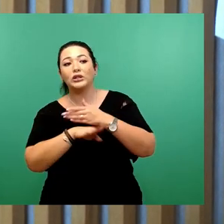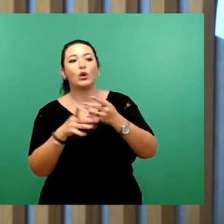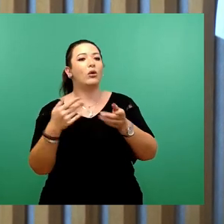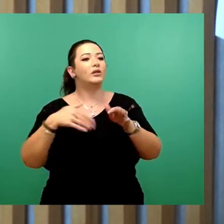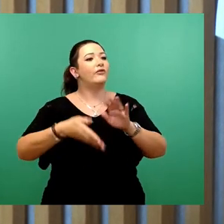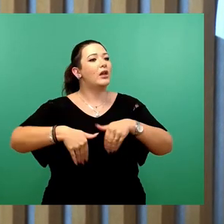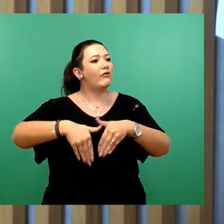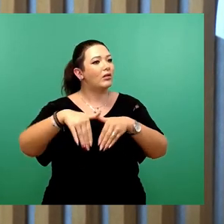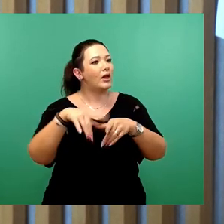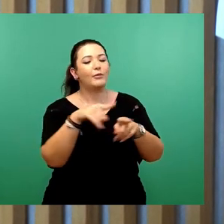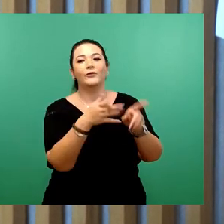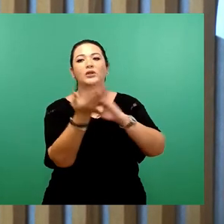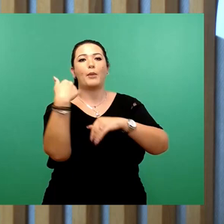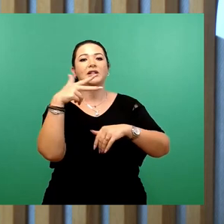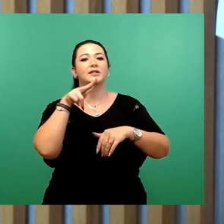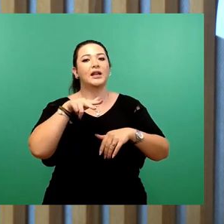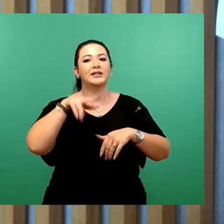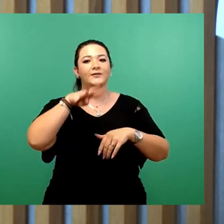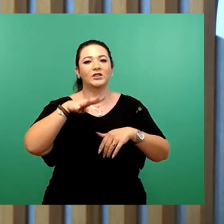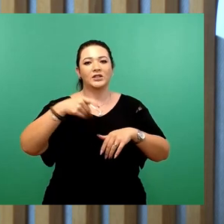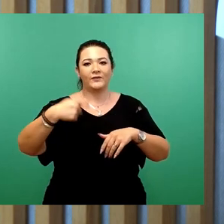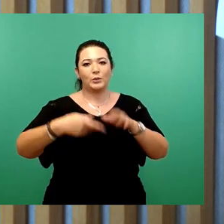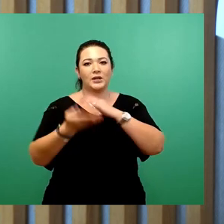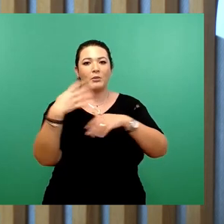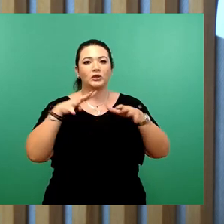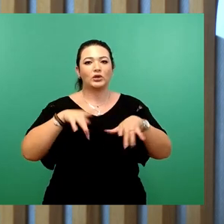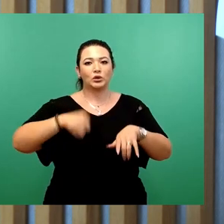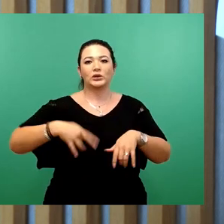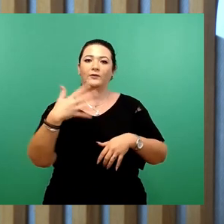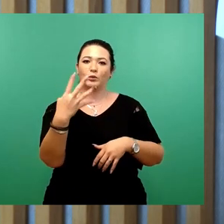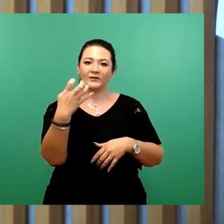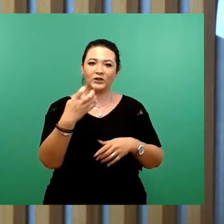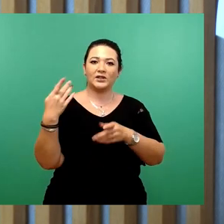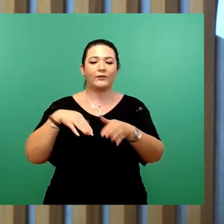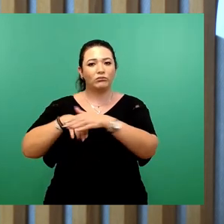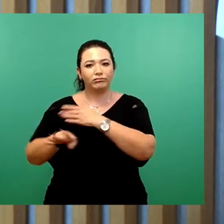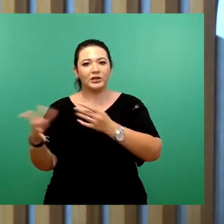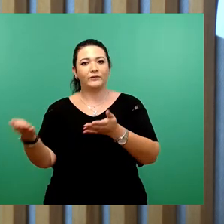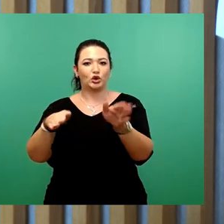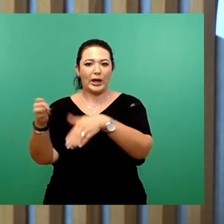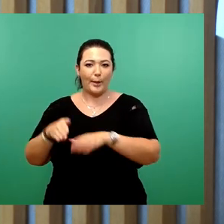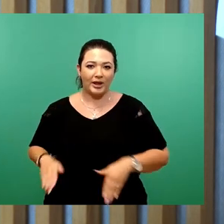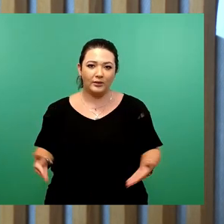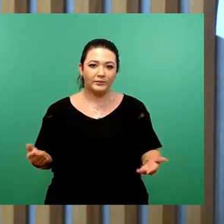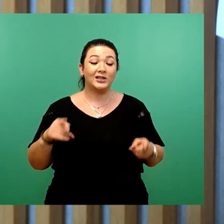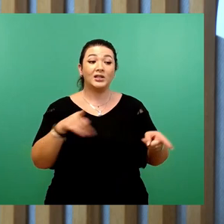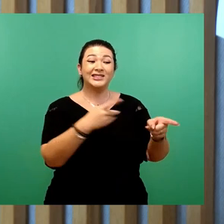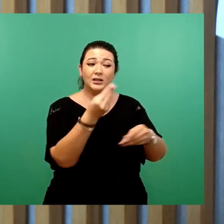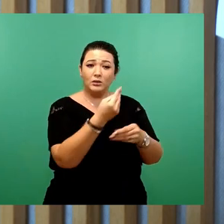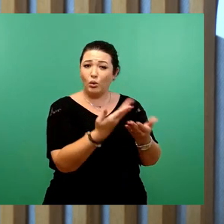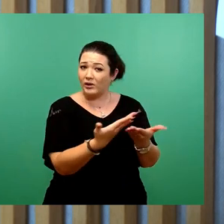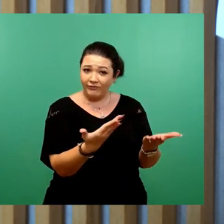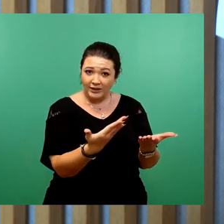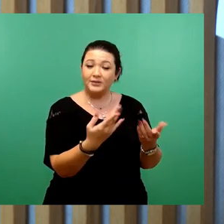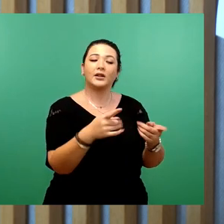am 13. und 14. Februar 1945 umgekommen sind. Der Rosengarten ist ein Symbol für die Versöhnung zwischen Großbritannien und